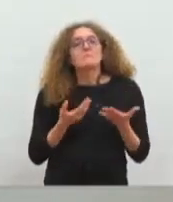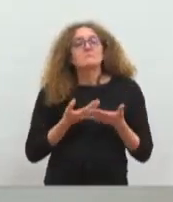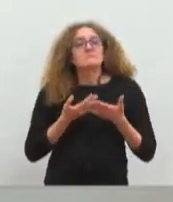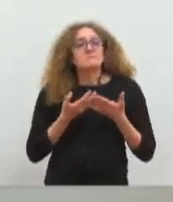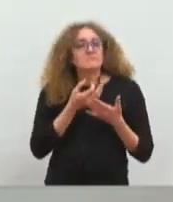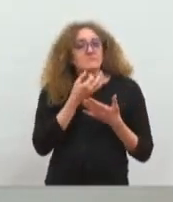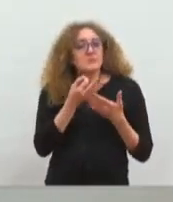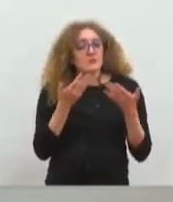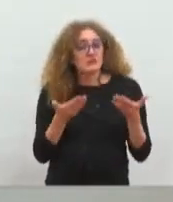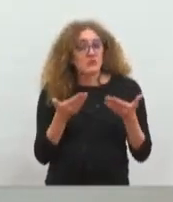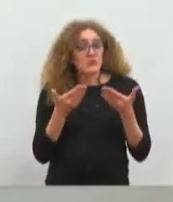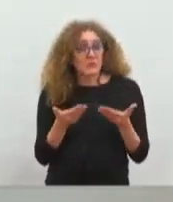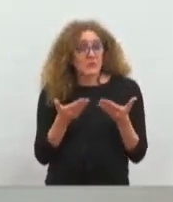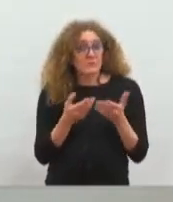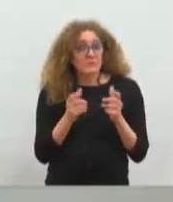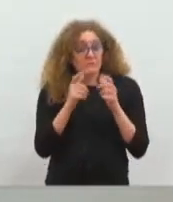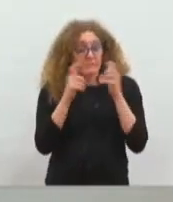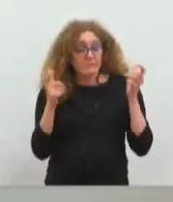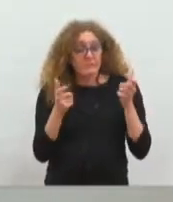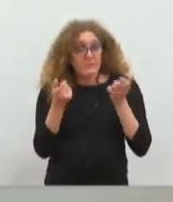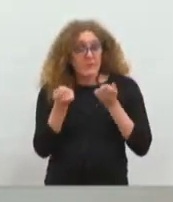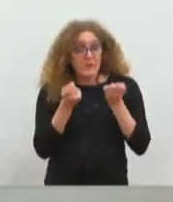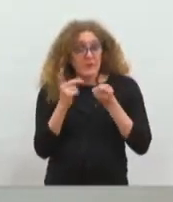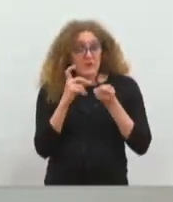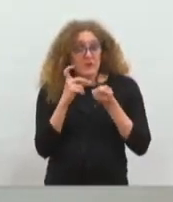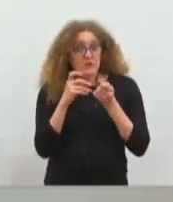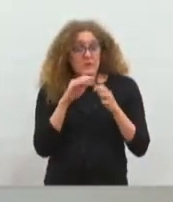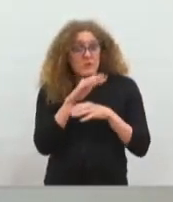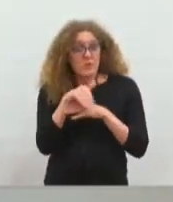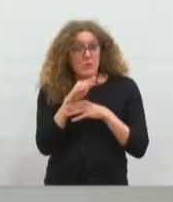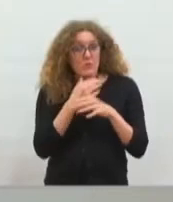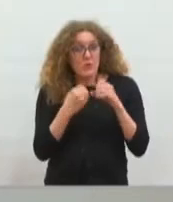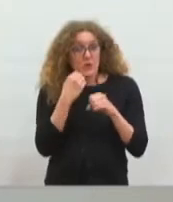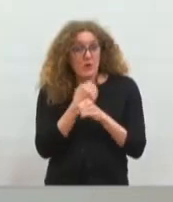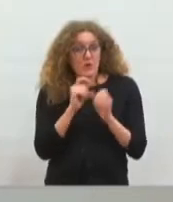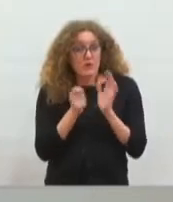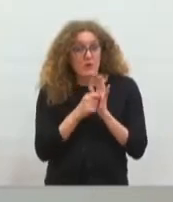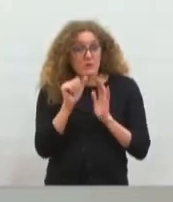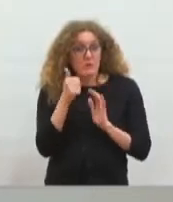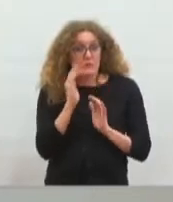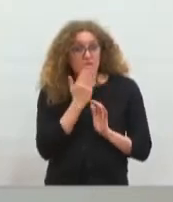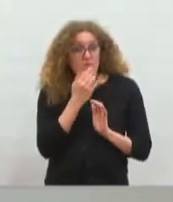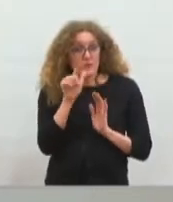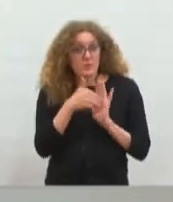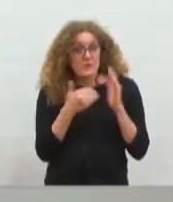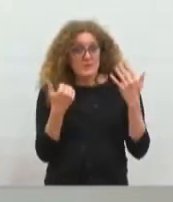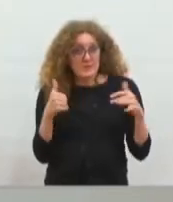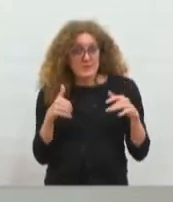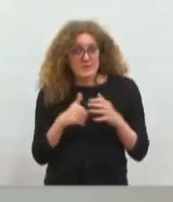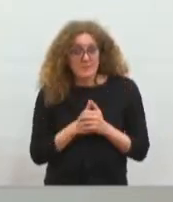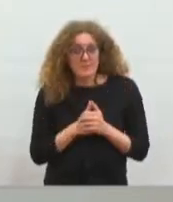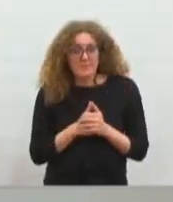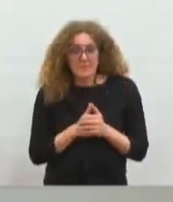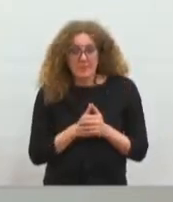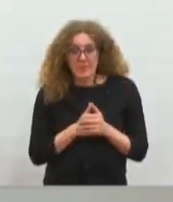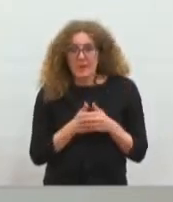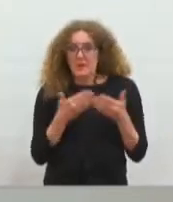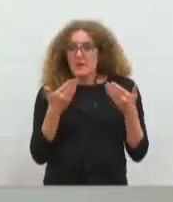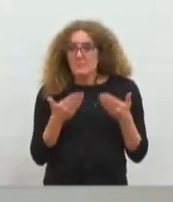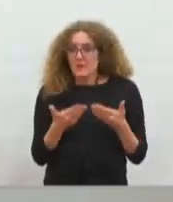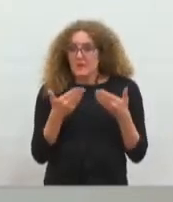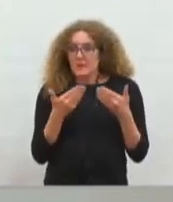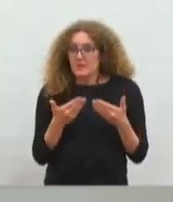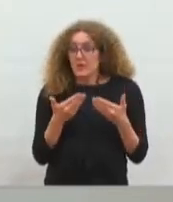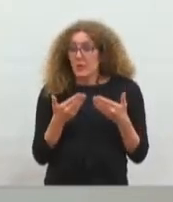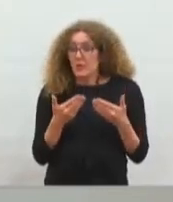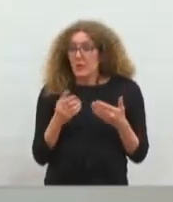la régie des eaux de Montpellier, qui est installée depuis le 1er janvier 2016 et qui, maintenant, est montée d'un investissement qui, en